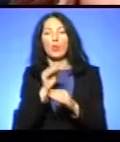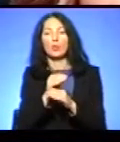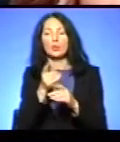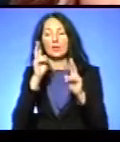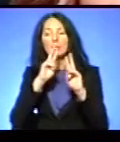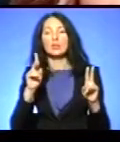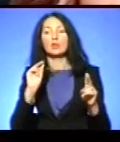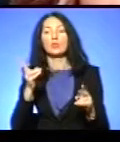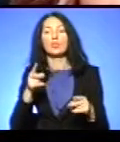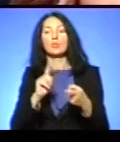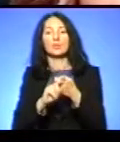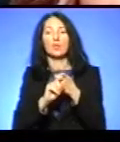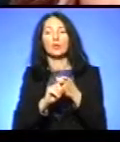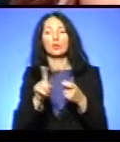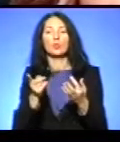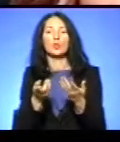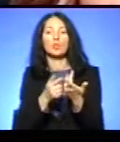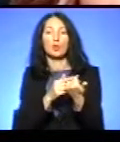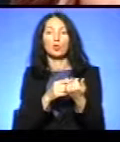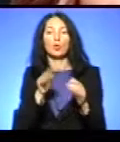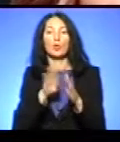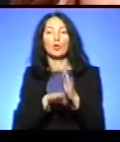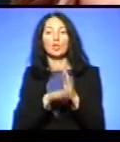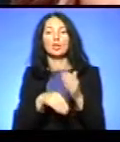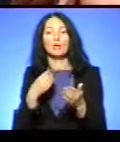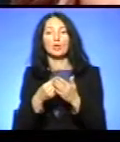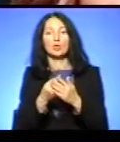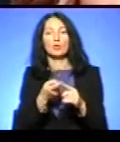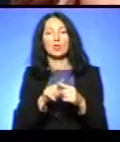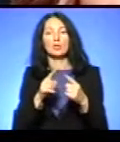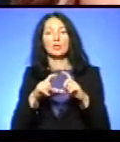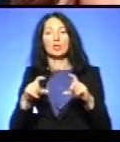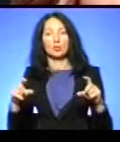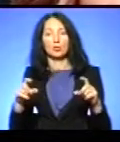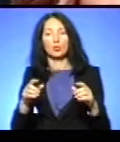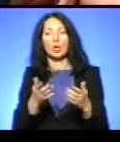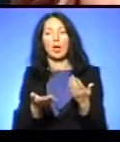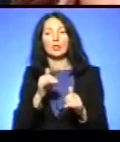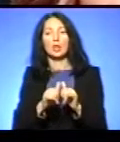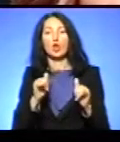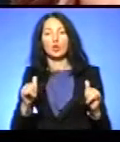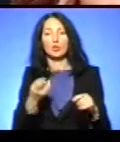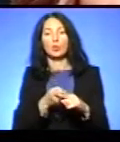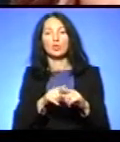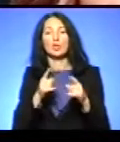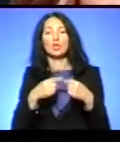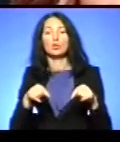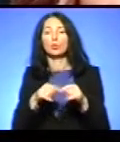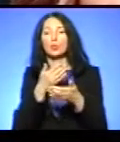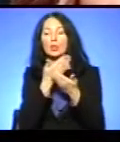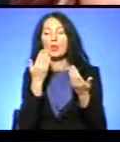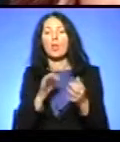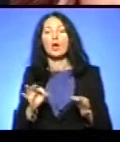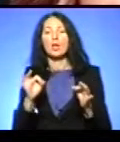погіршення фінансування цієї структури, але розвитку цієї структури немає ніякого.